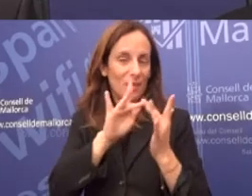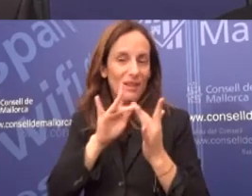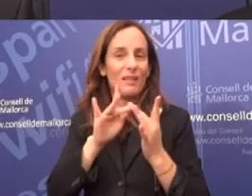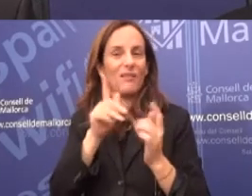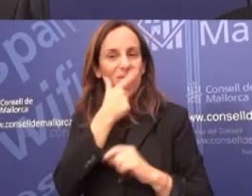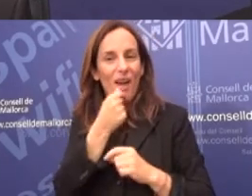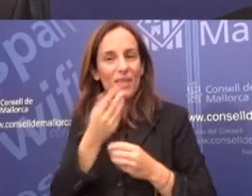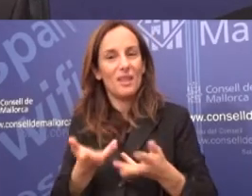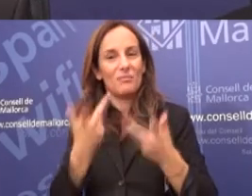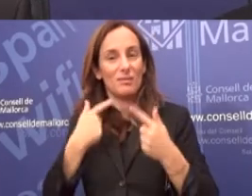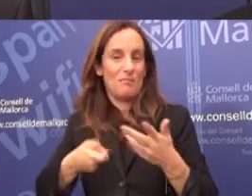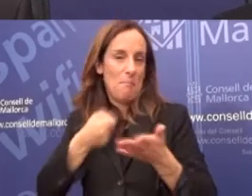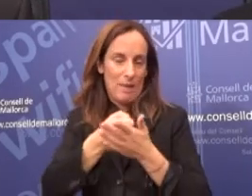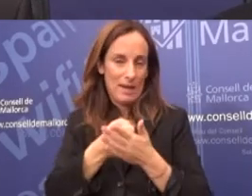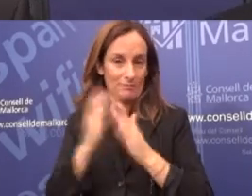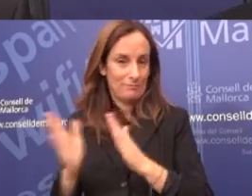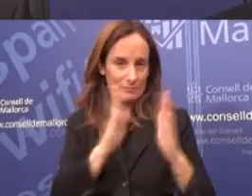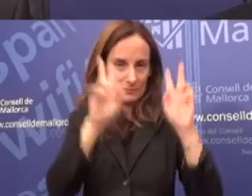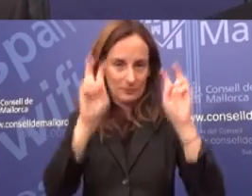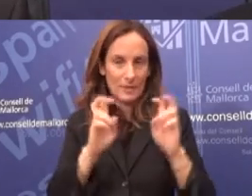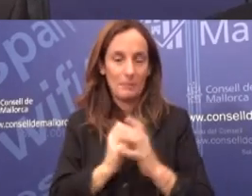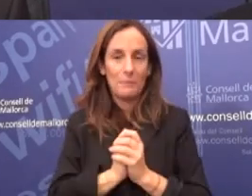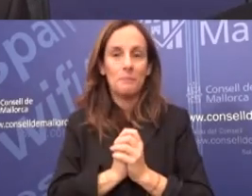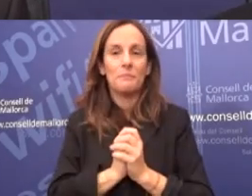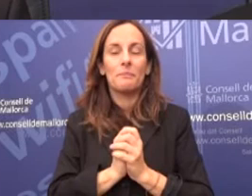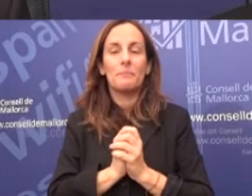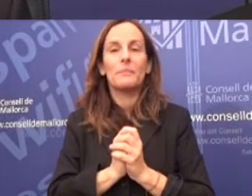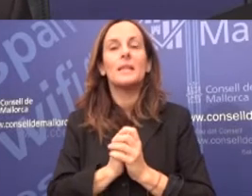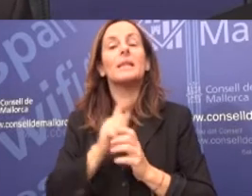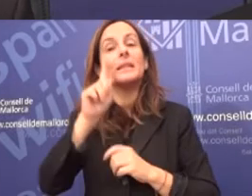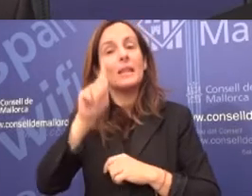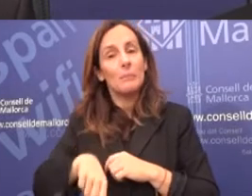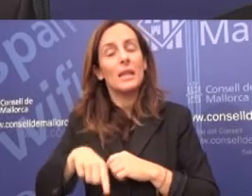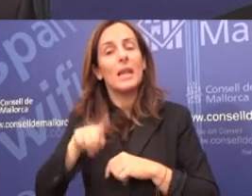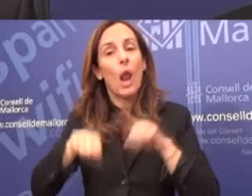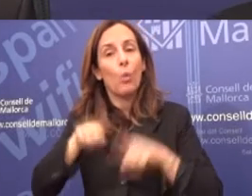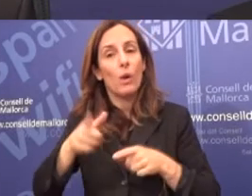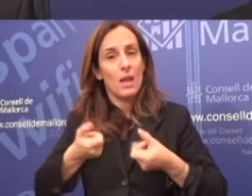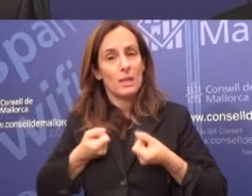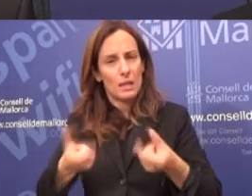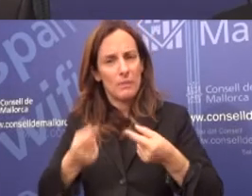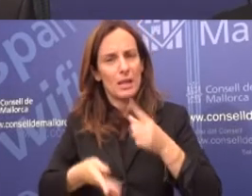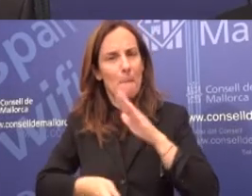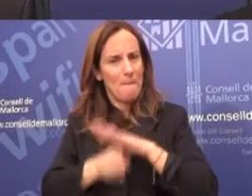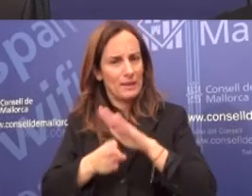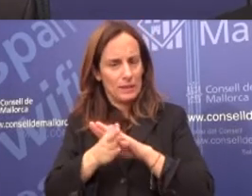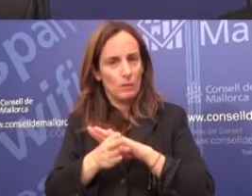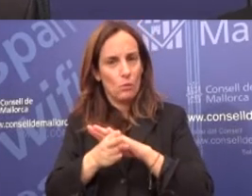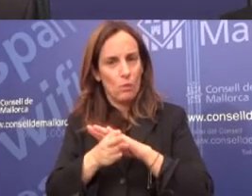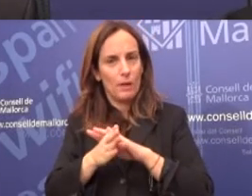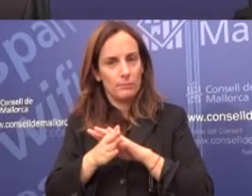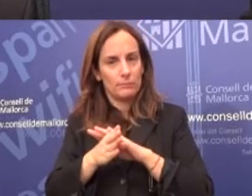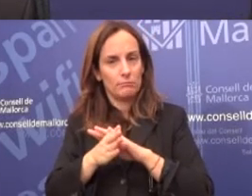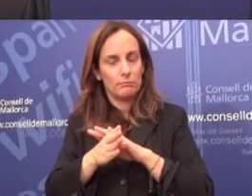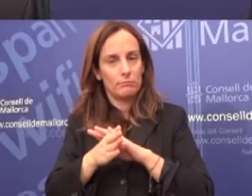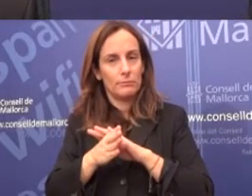relacionar-se fàcilment i pagar des de que seva. També mantenim algunes despeses que crec que són importants